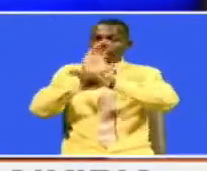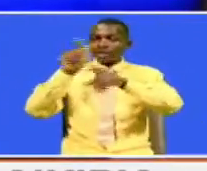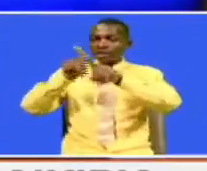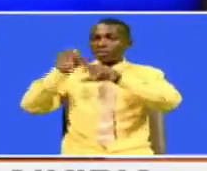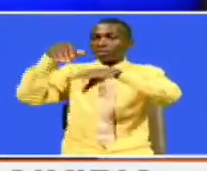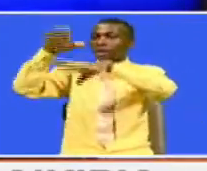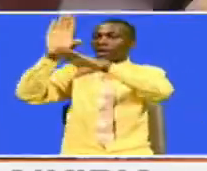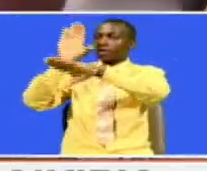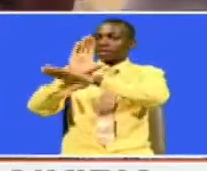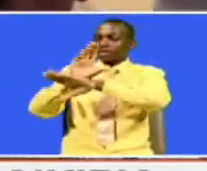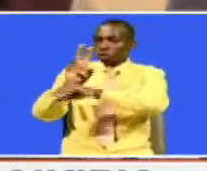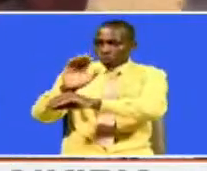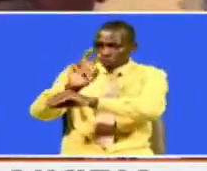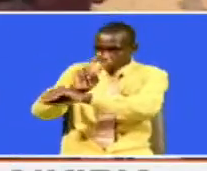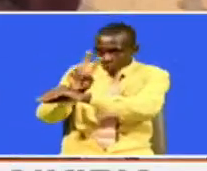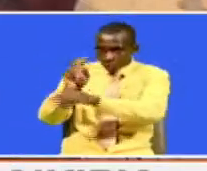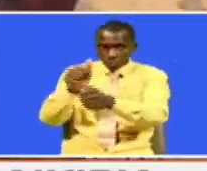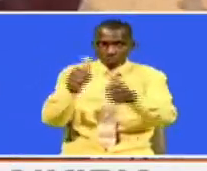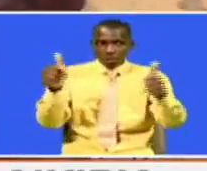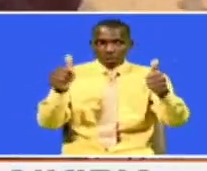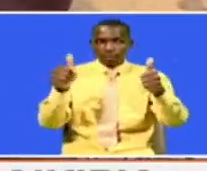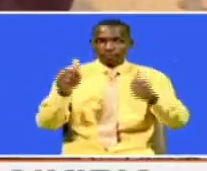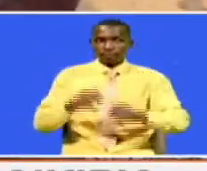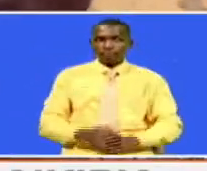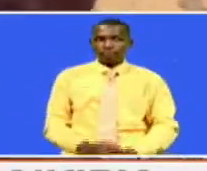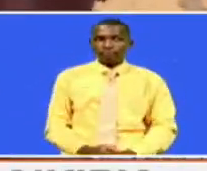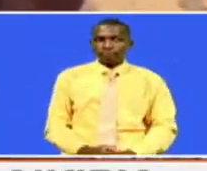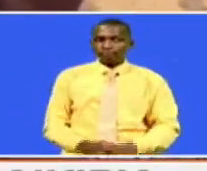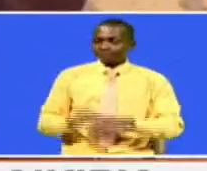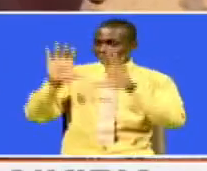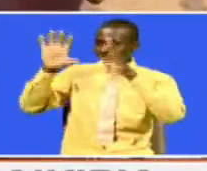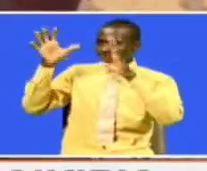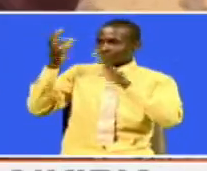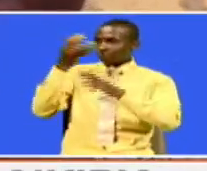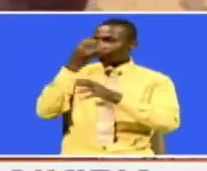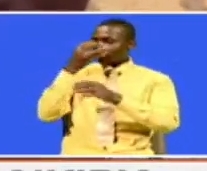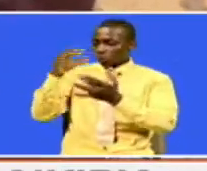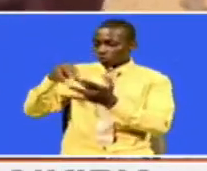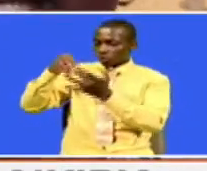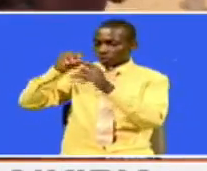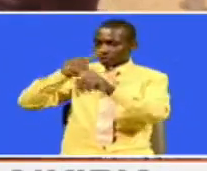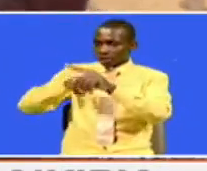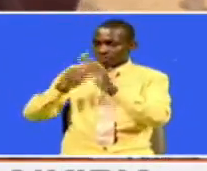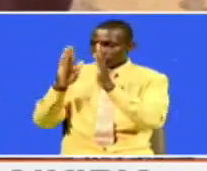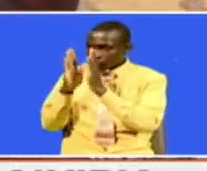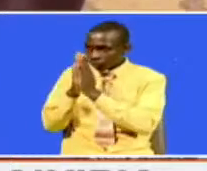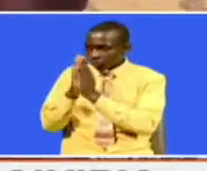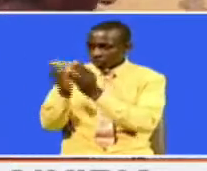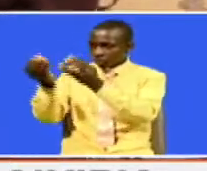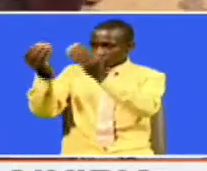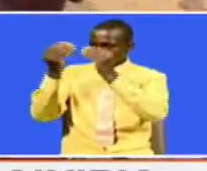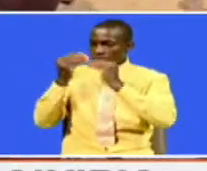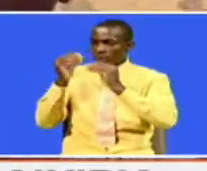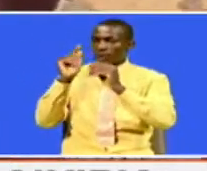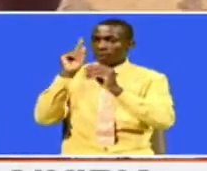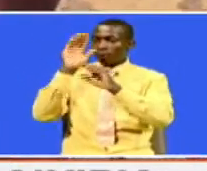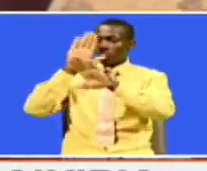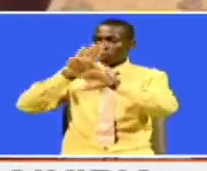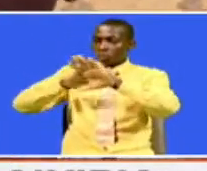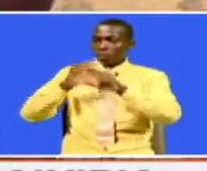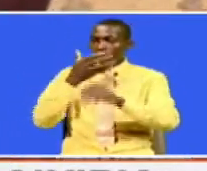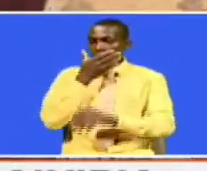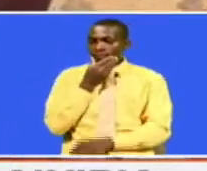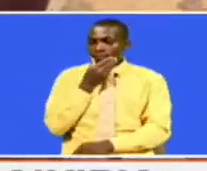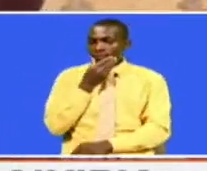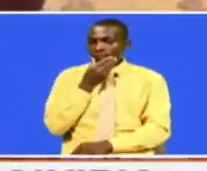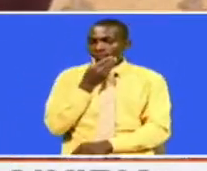kanisa. Pia waangalio. Congratulation, Ruto. Tuli kuchagua tukiomba mungu. Atupe mtu mzuri kama Ruto. Waifo,